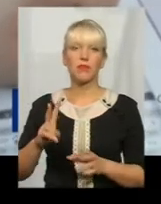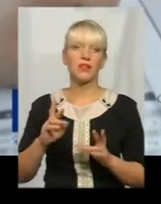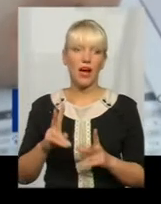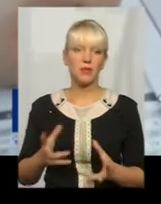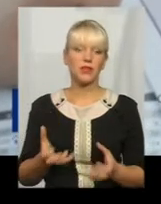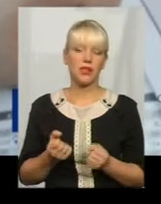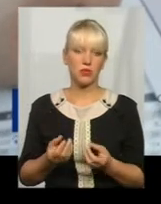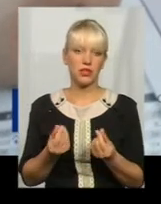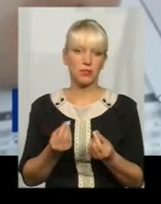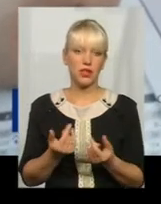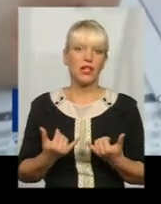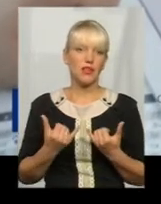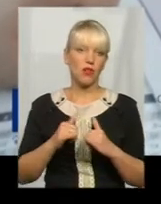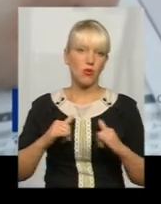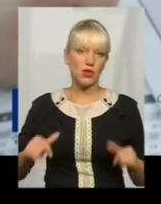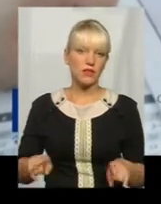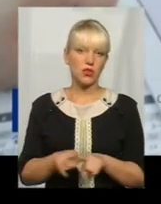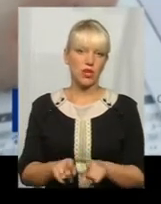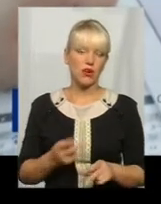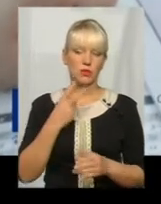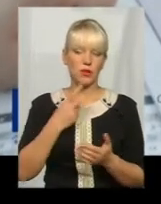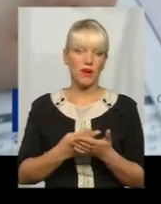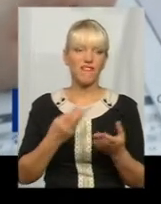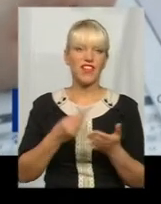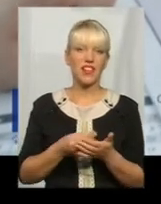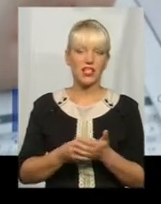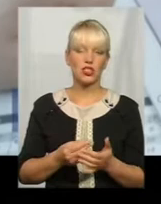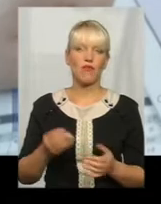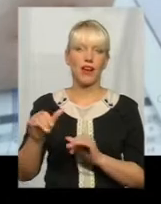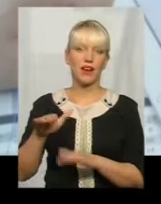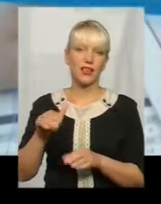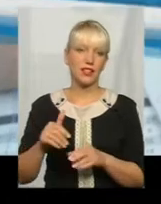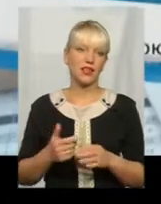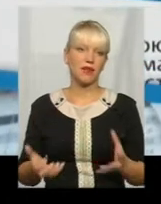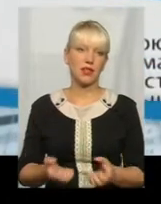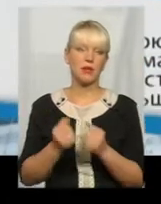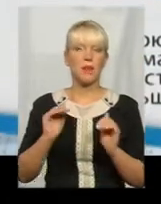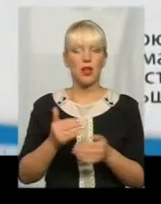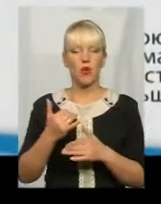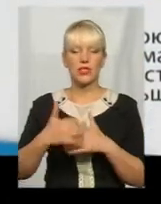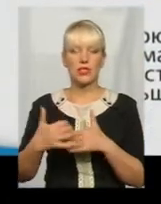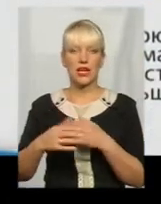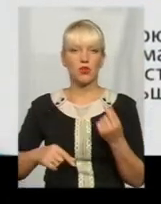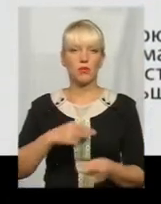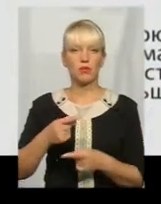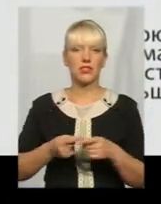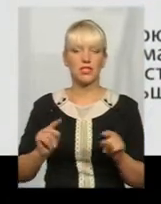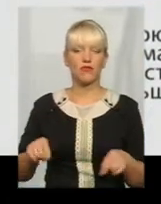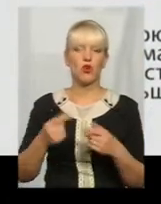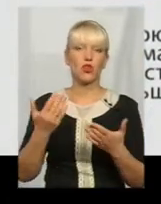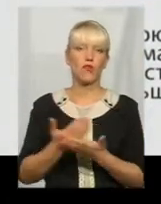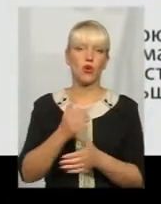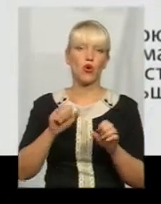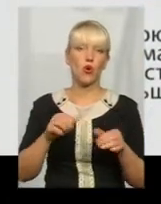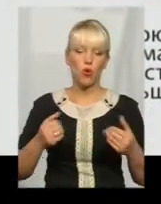ресурси на розвиток. Програмою також передбачена фінансово-кредитна підтримка малого та середнього підприємництва. А це створення нових робочих